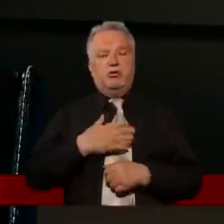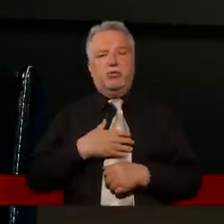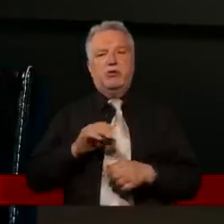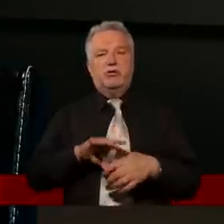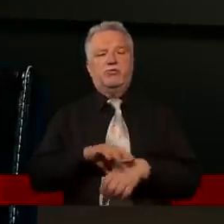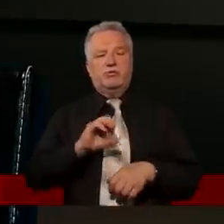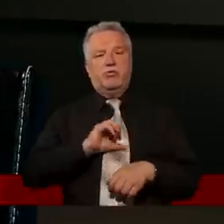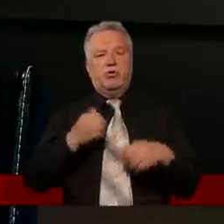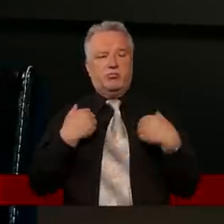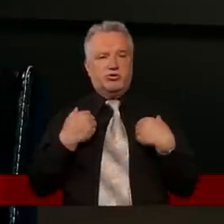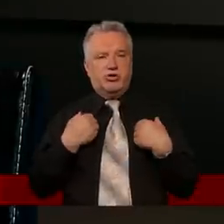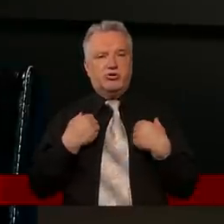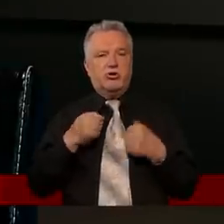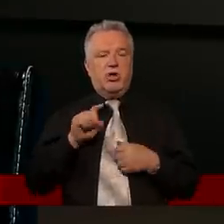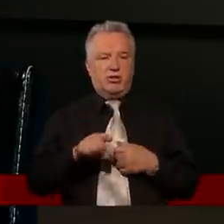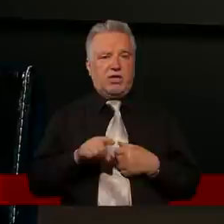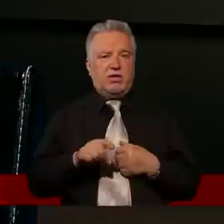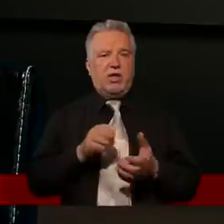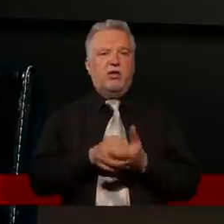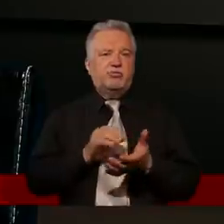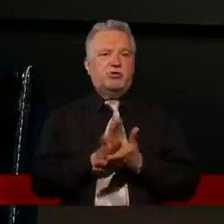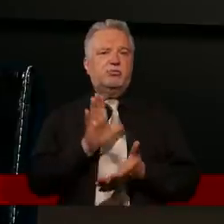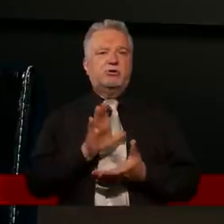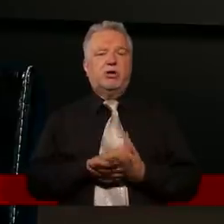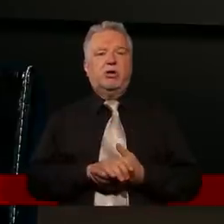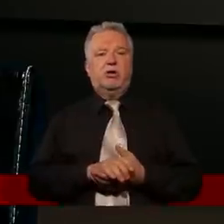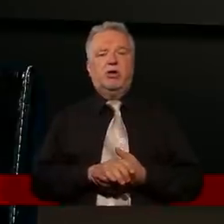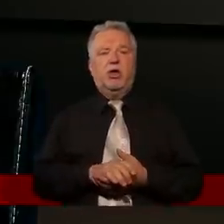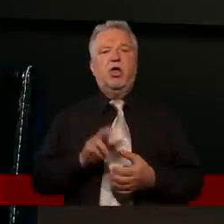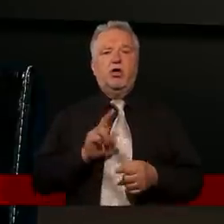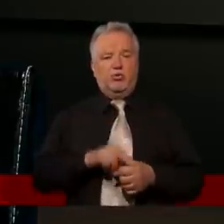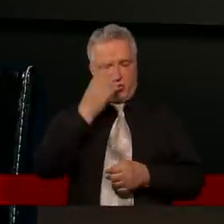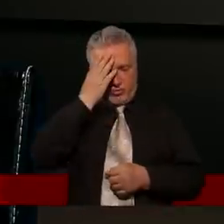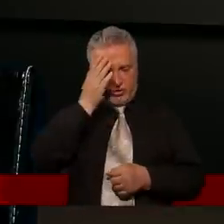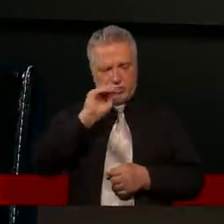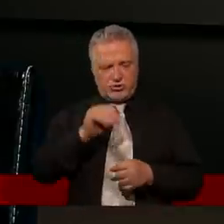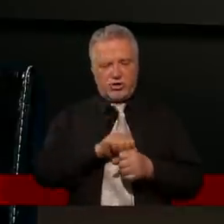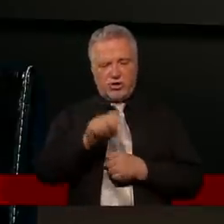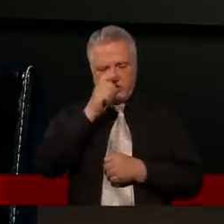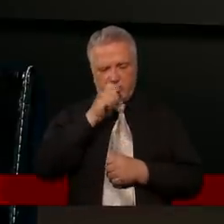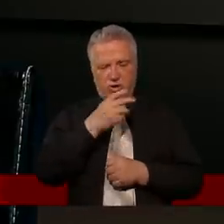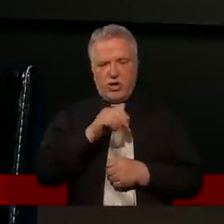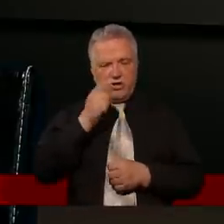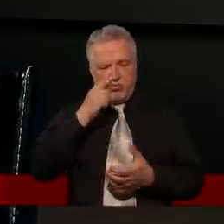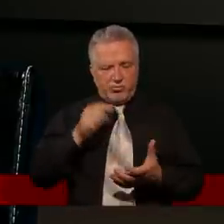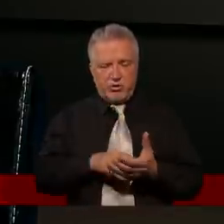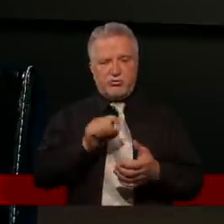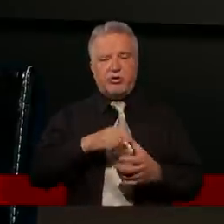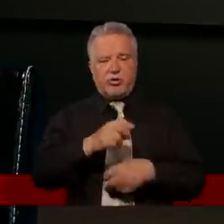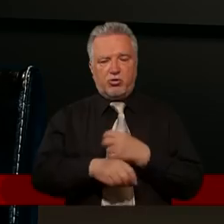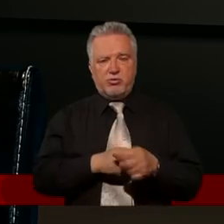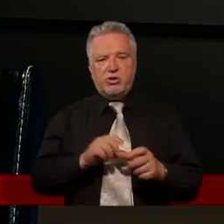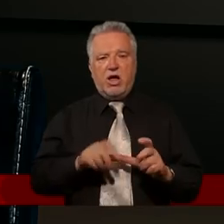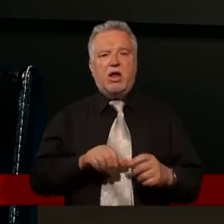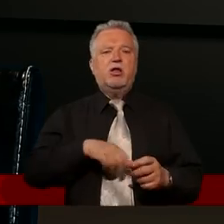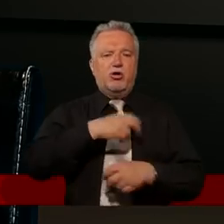życiu jakąś taką, nie wiem, przypadłość, przyzwyczajenie, które wiecie, że jest złe i nie powinniście tego robić,